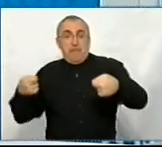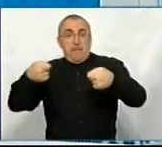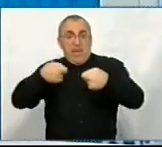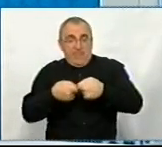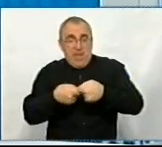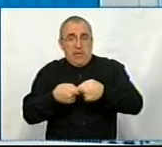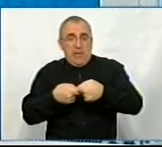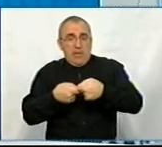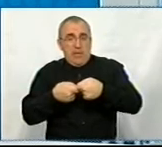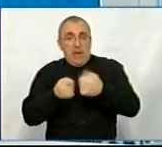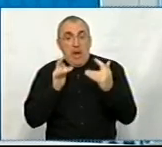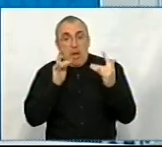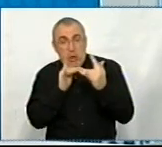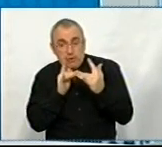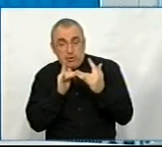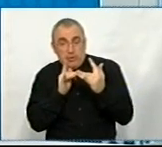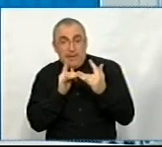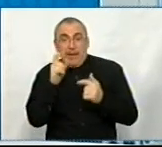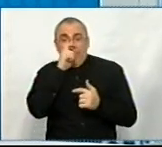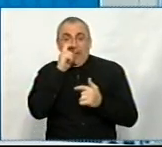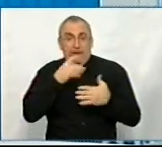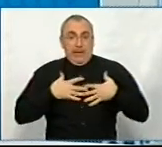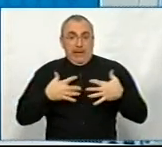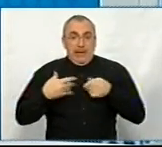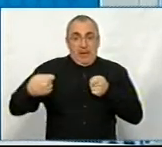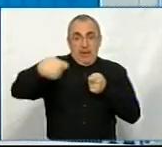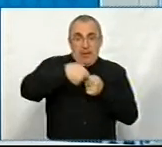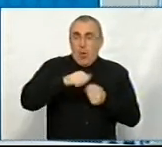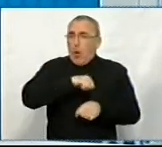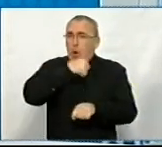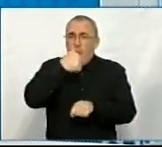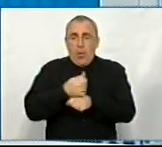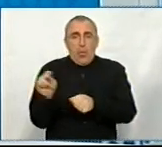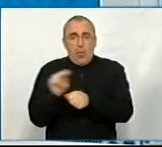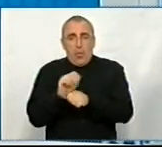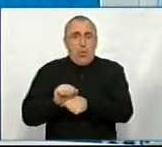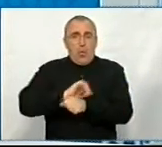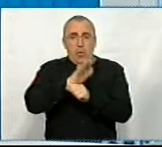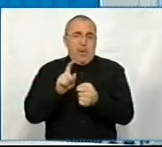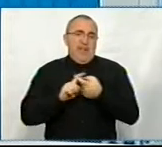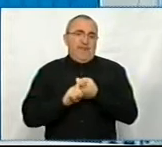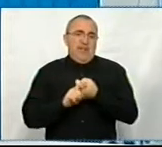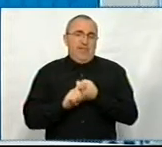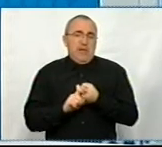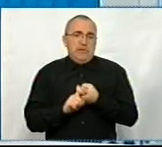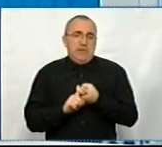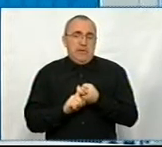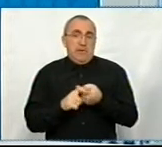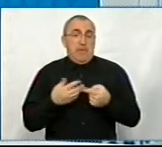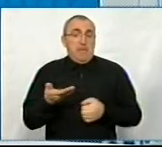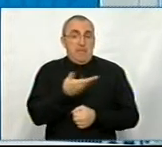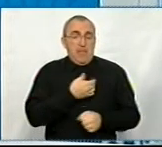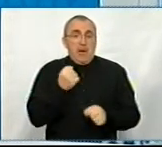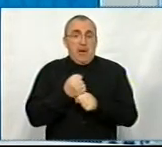ліжка з киснем, тому що це саме головне при лікуванні коронавірусної інфекції. І також ми